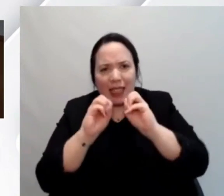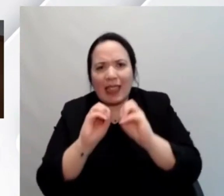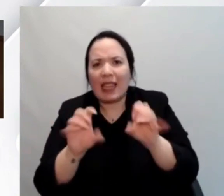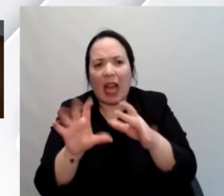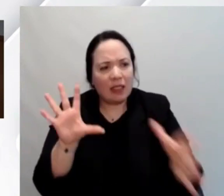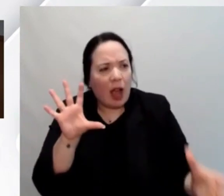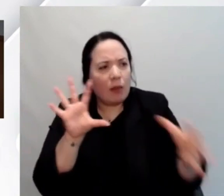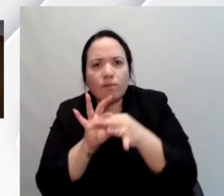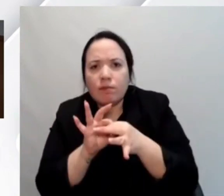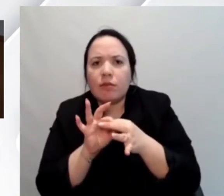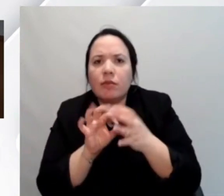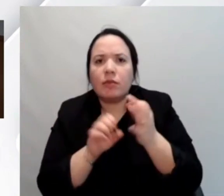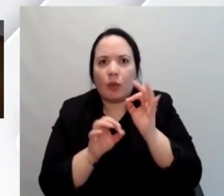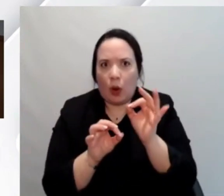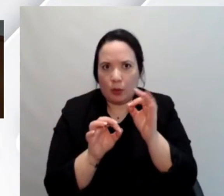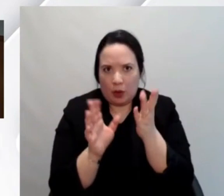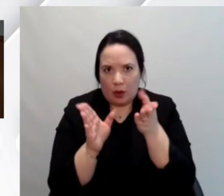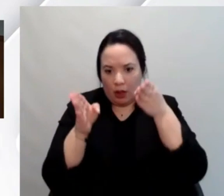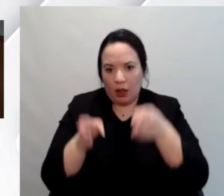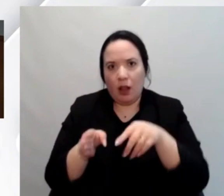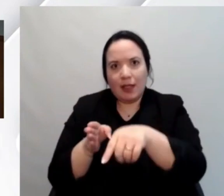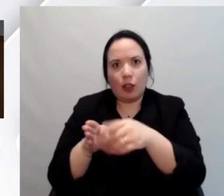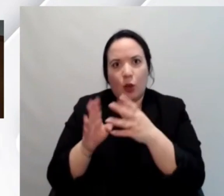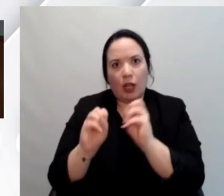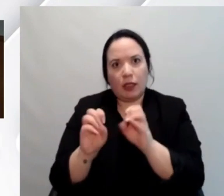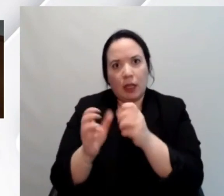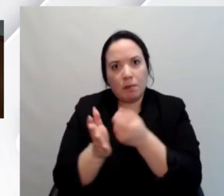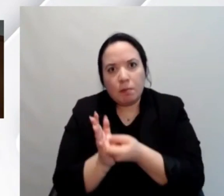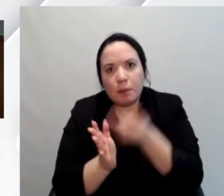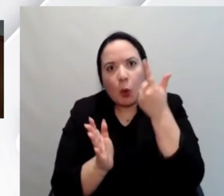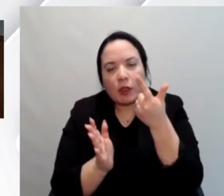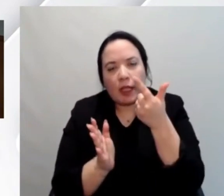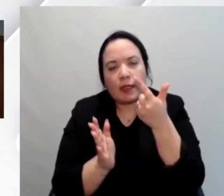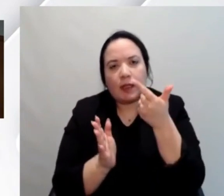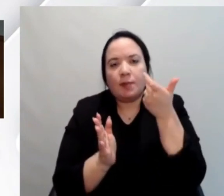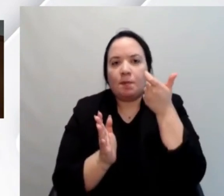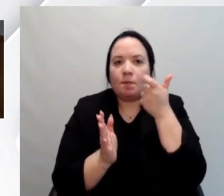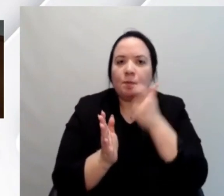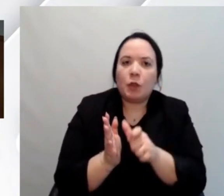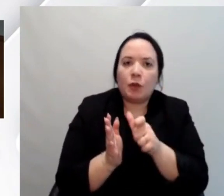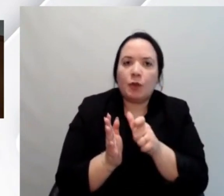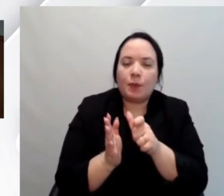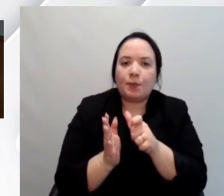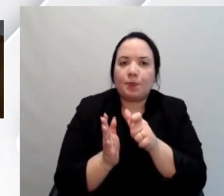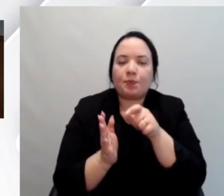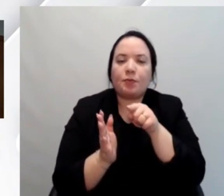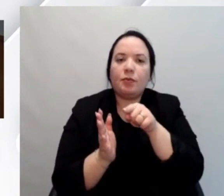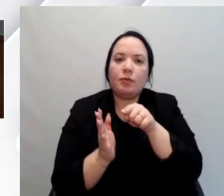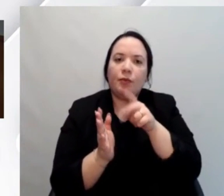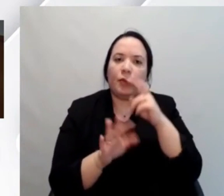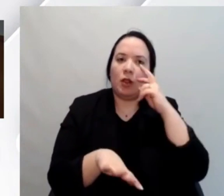molto molto importante un settore molto importante dove sia da un punto di vista di una